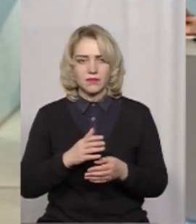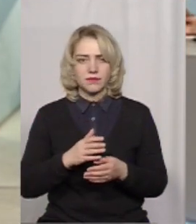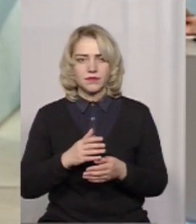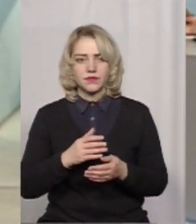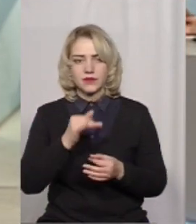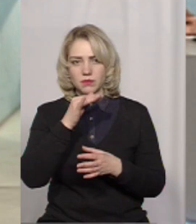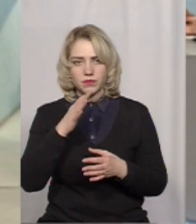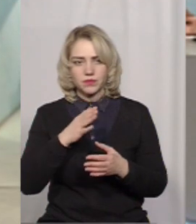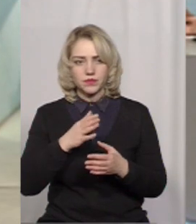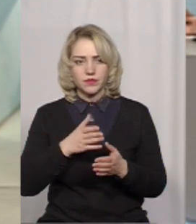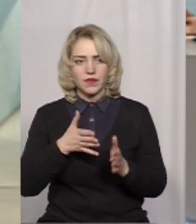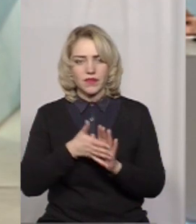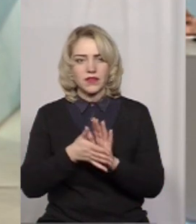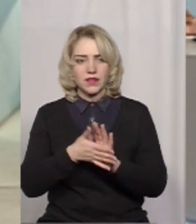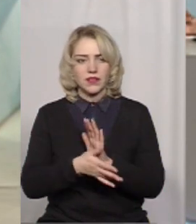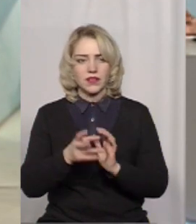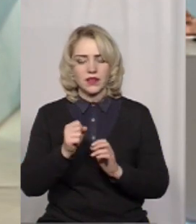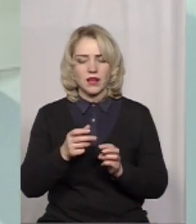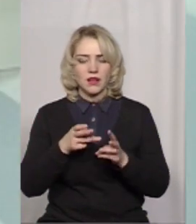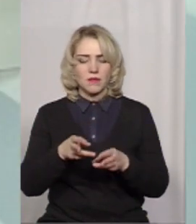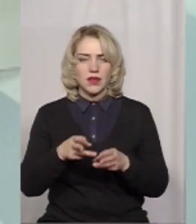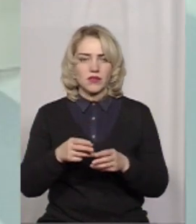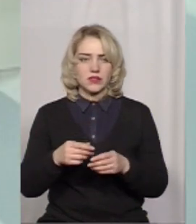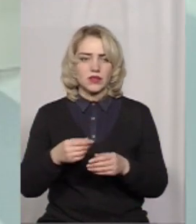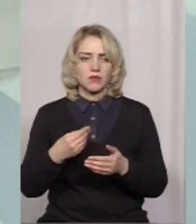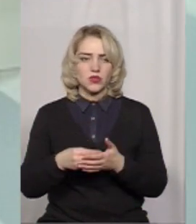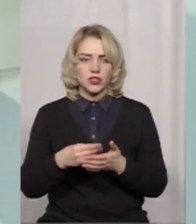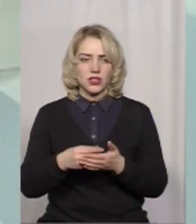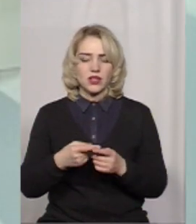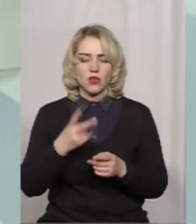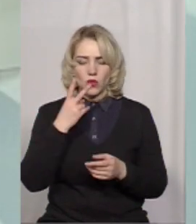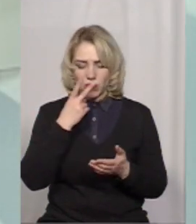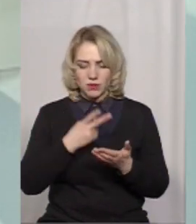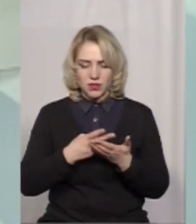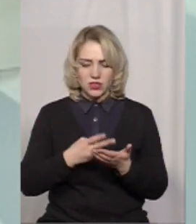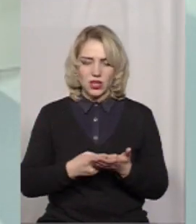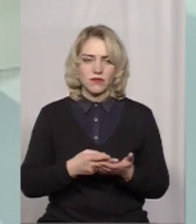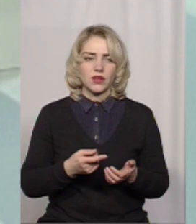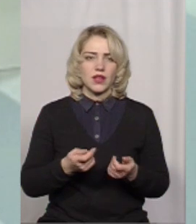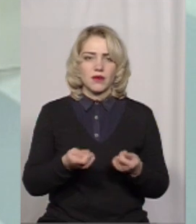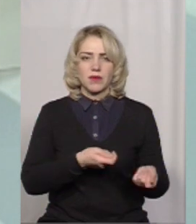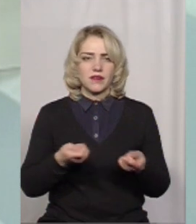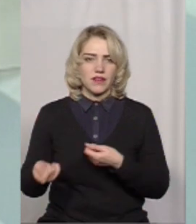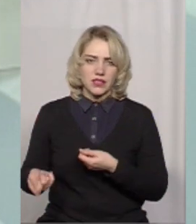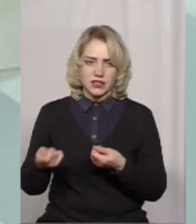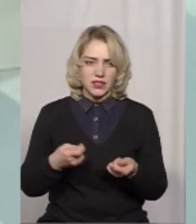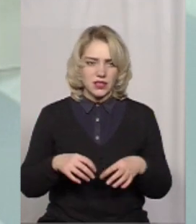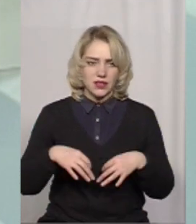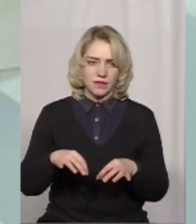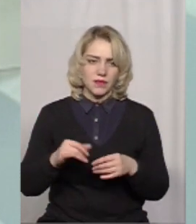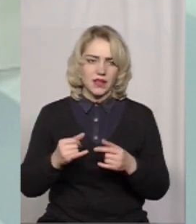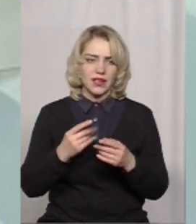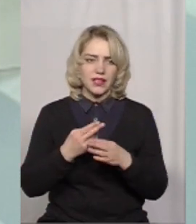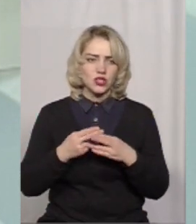наприклад, на певні бюджетні розходи, але передбачав оплату перевезення, витрат на пальне для транспорту, інструменти,